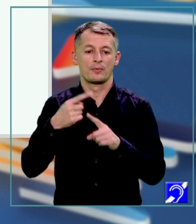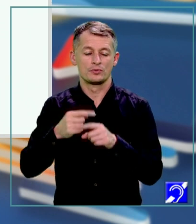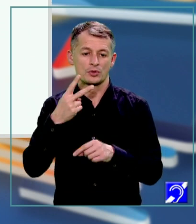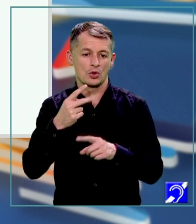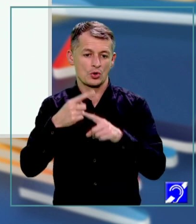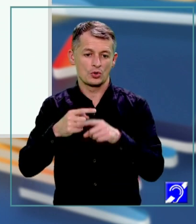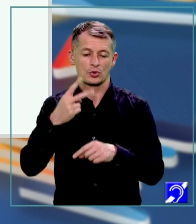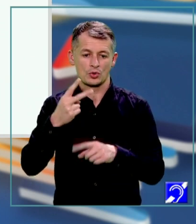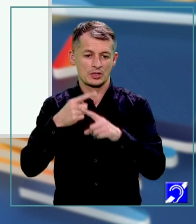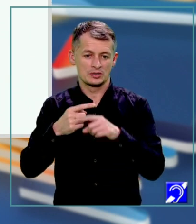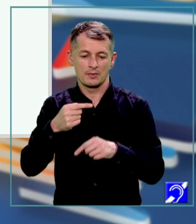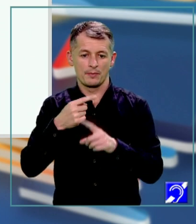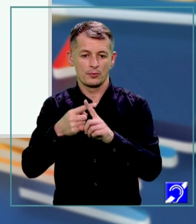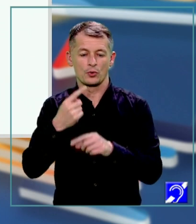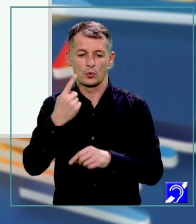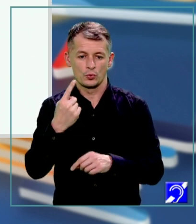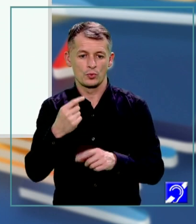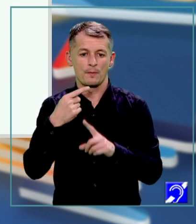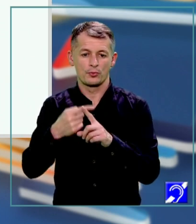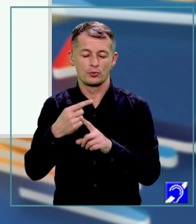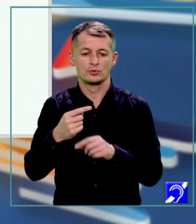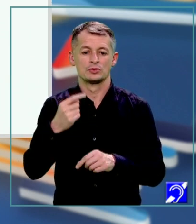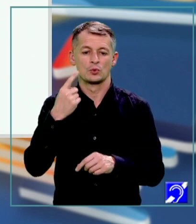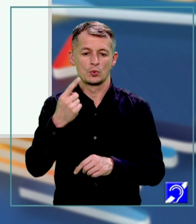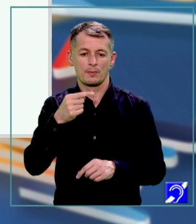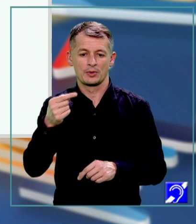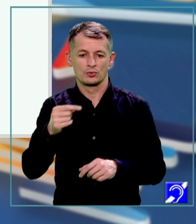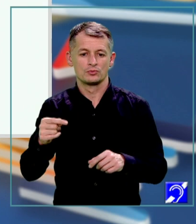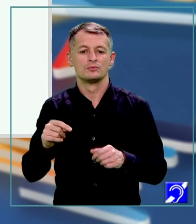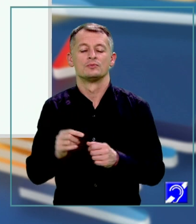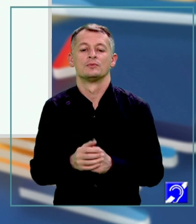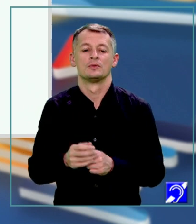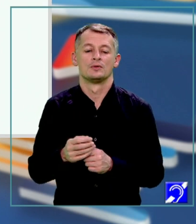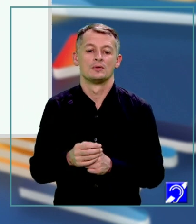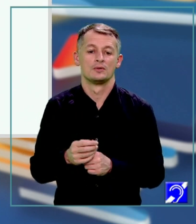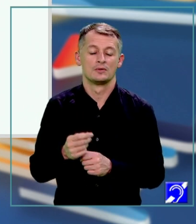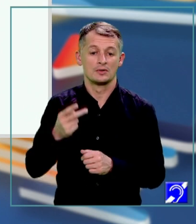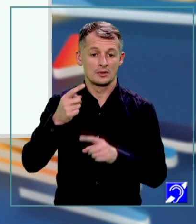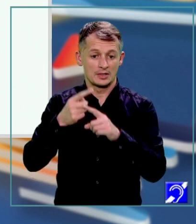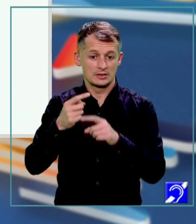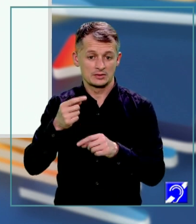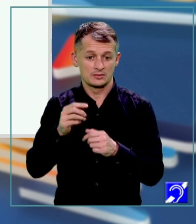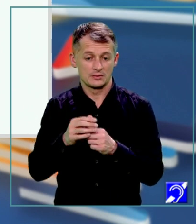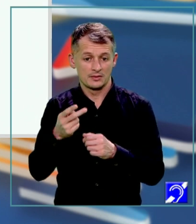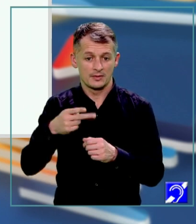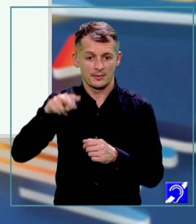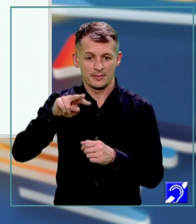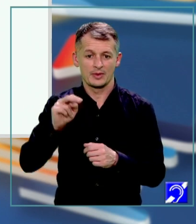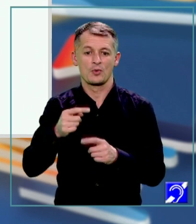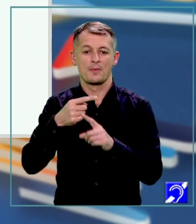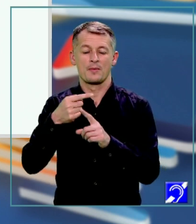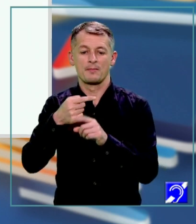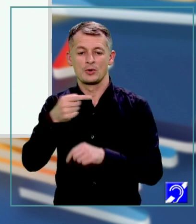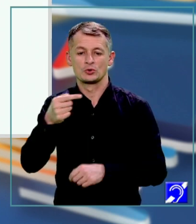care înseamnă 1. Minus. Atenție! Rezultatul celei de-a doua formule, adică x minus 1 totul la pătrat,